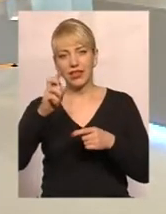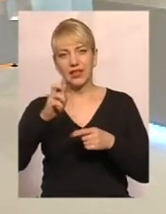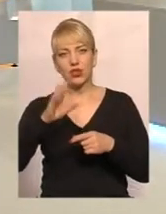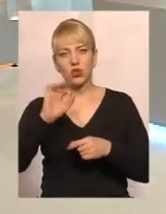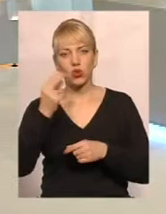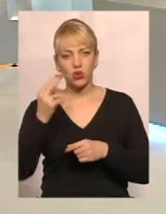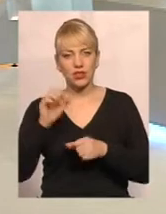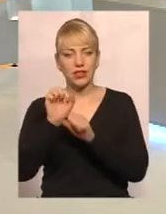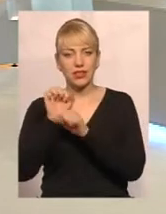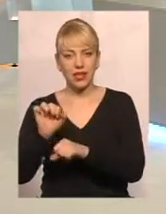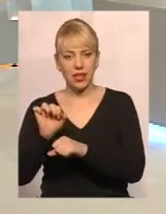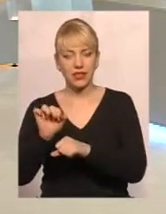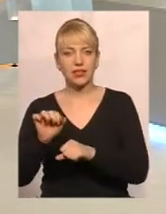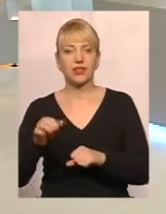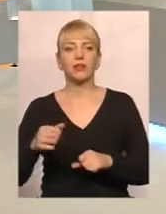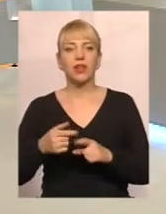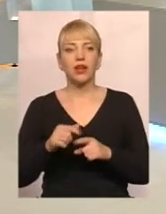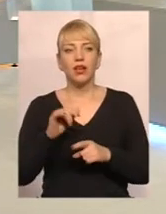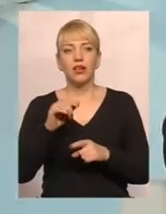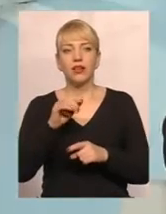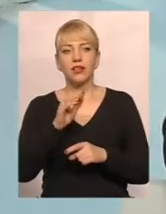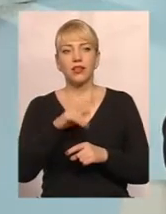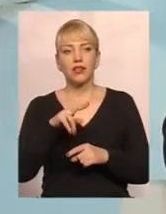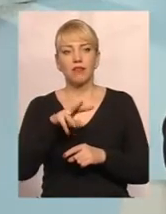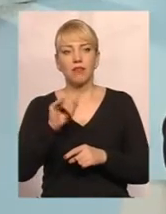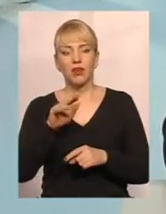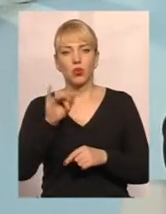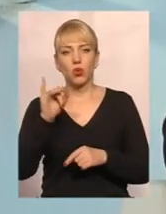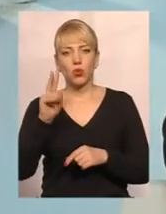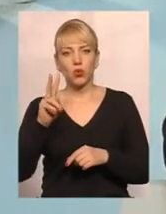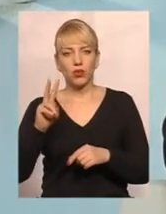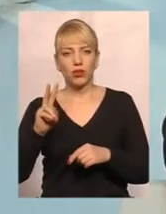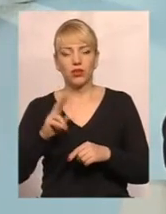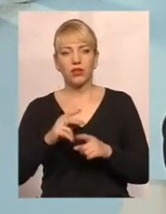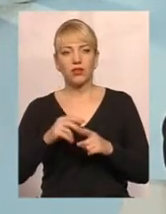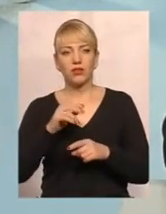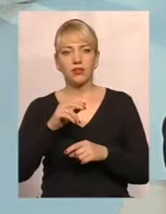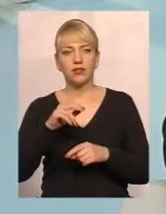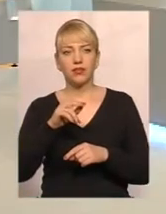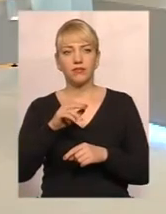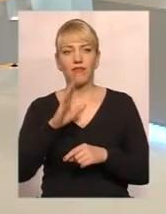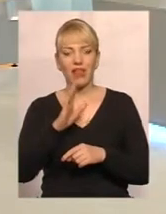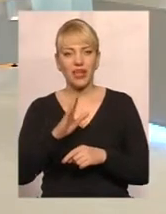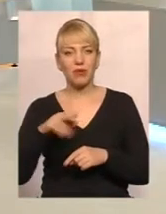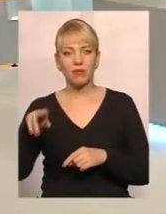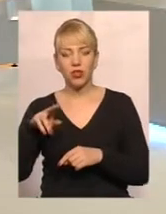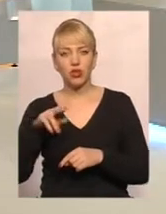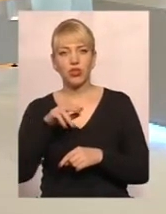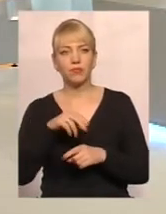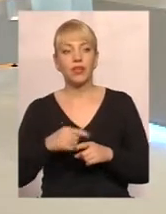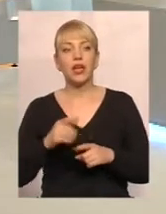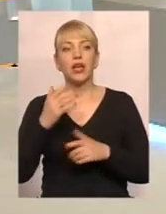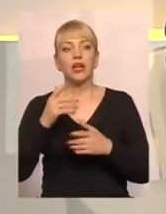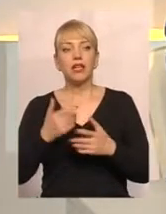захисту населення Хмельницької облдержадміністрації Вадима Дмитровича Маруняка. Доброго здоров'я, пане Вадиме. І перше моє